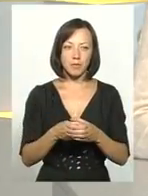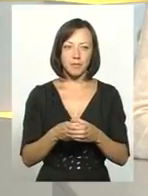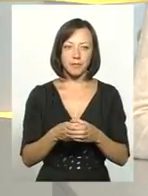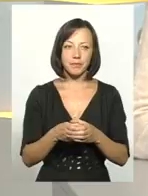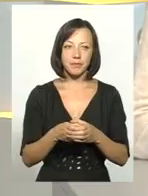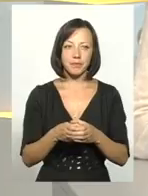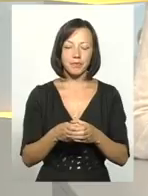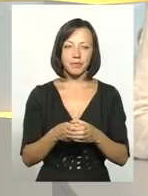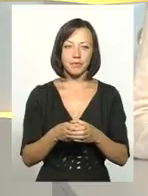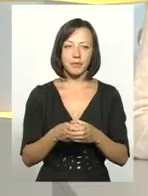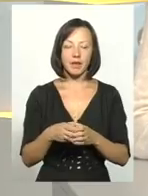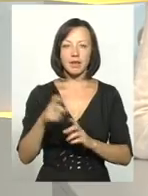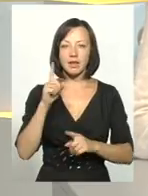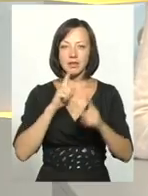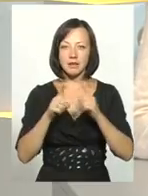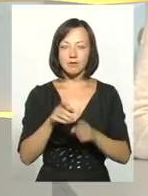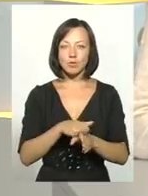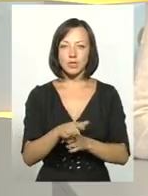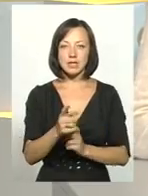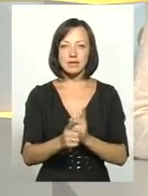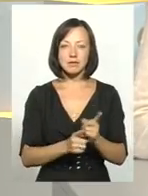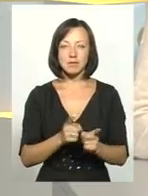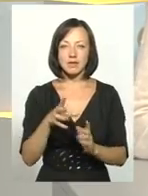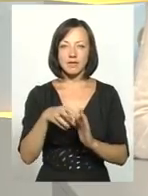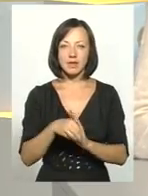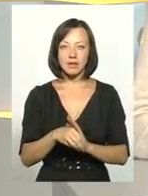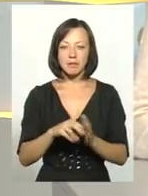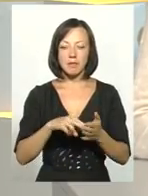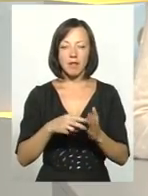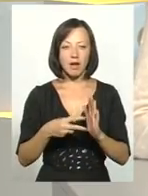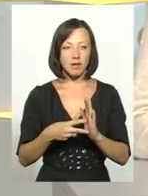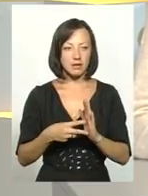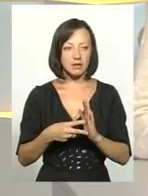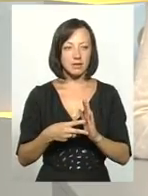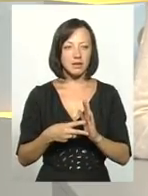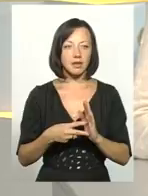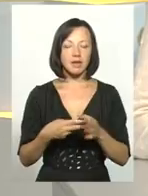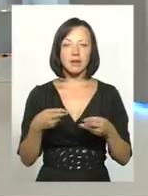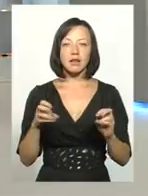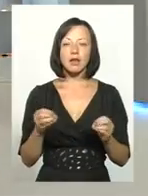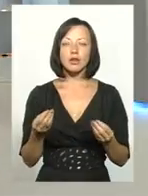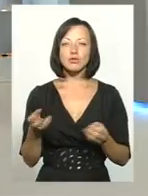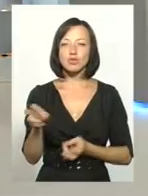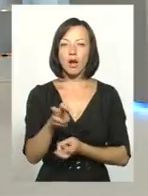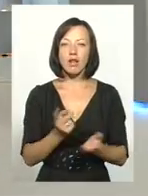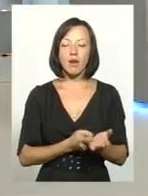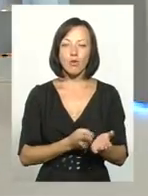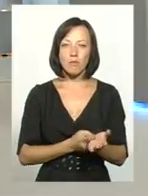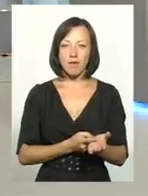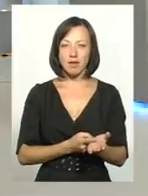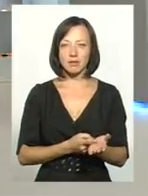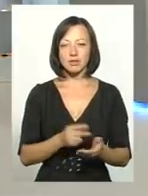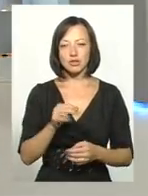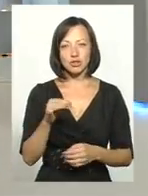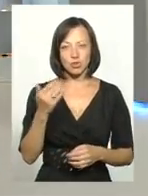ми анонсували, що на сесії відбулися зміни, внесені зміни в перспективний план. Де шукали аргумент? Чи